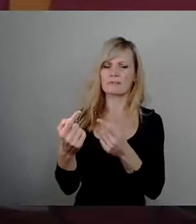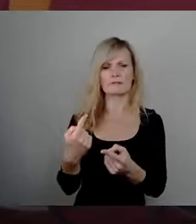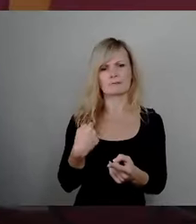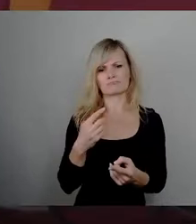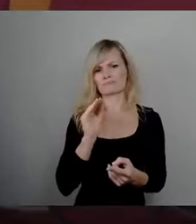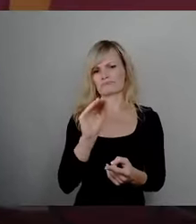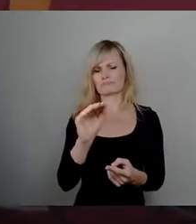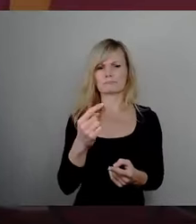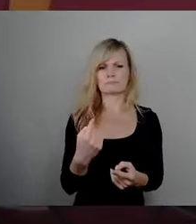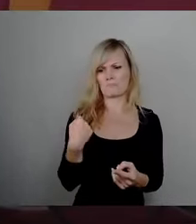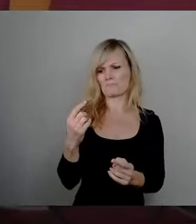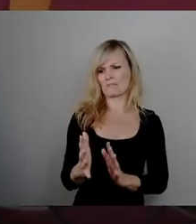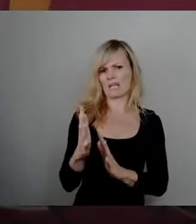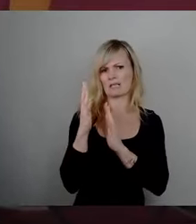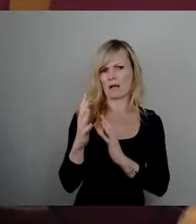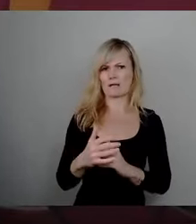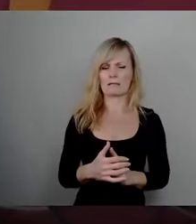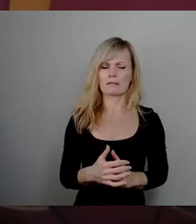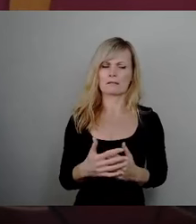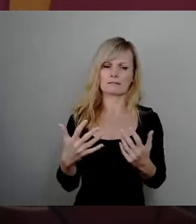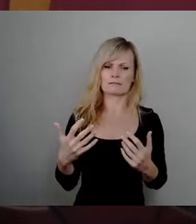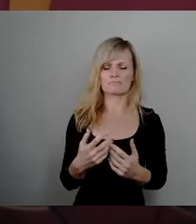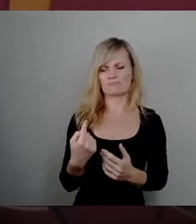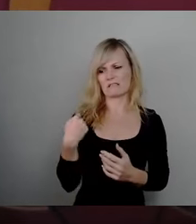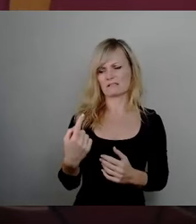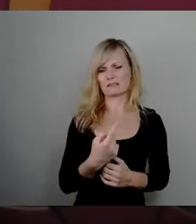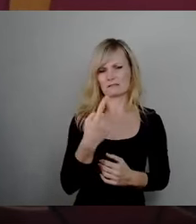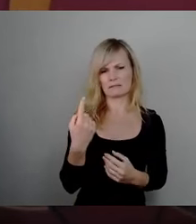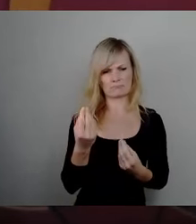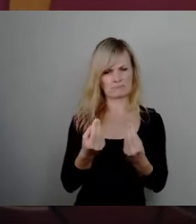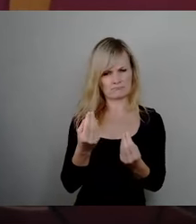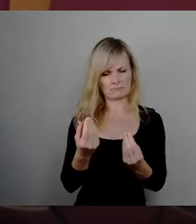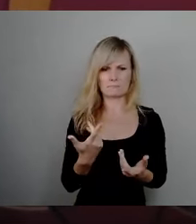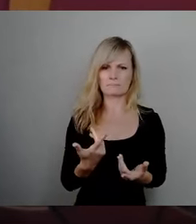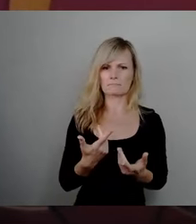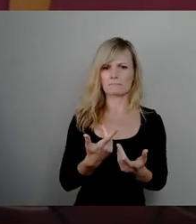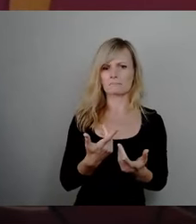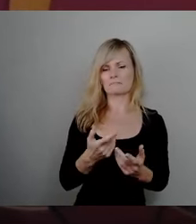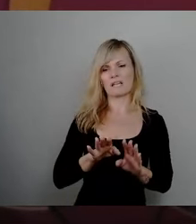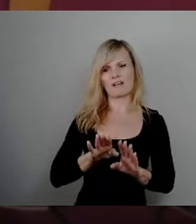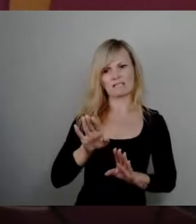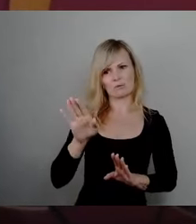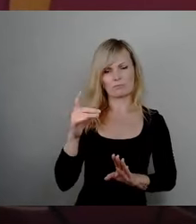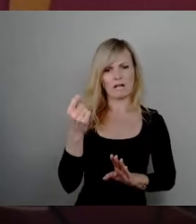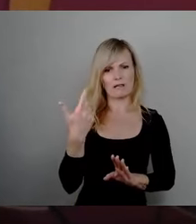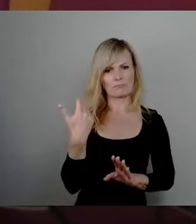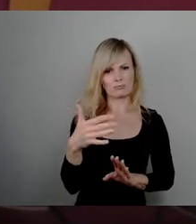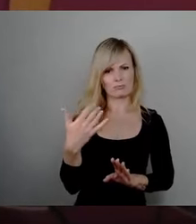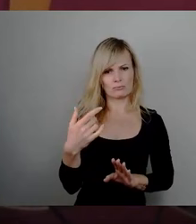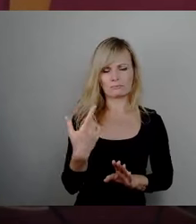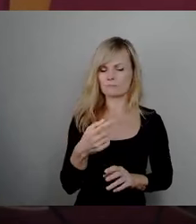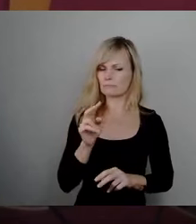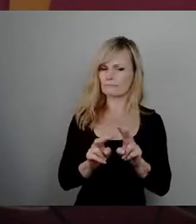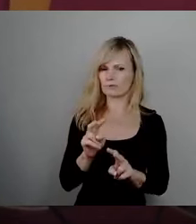wir haben es ja in den letzten Jahren vor allem gemerkt, eine deutliche Inflation dann jetzt zu Schluss gehabt, aus verschiedenen Gründen. Also wenn man mit Zahlen